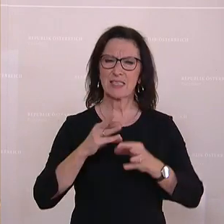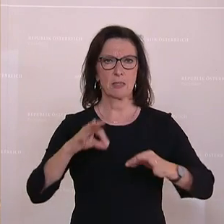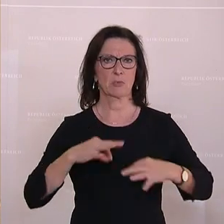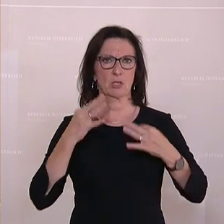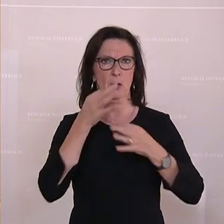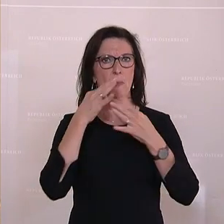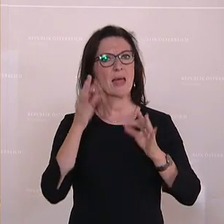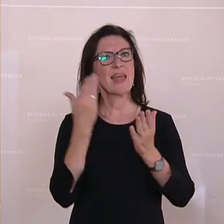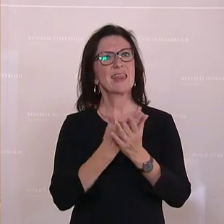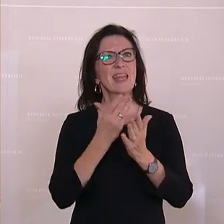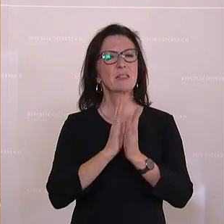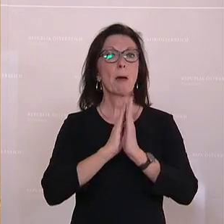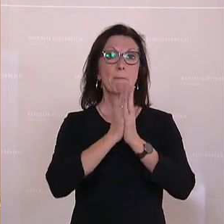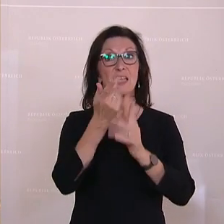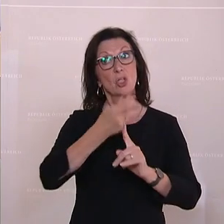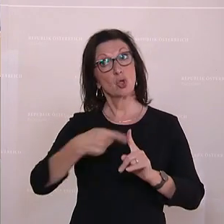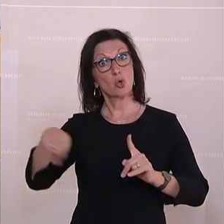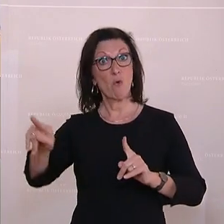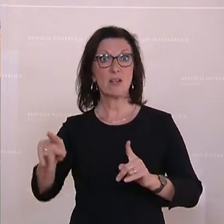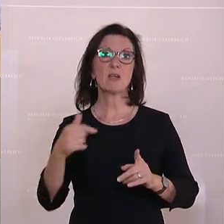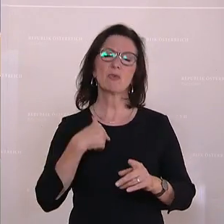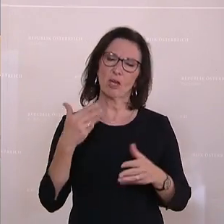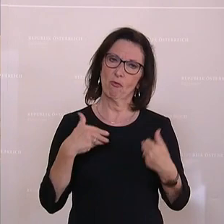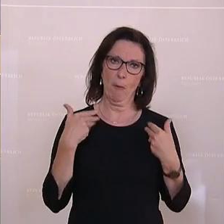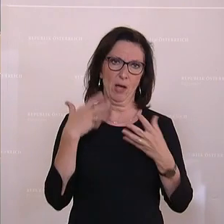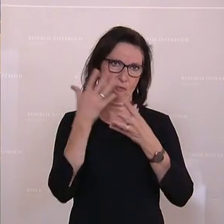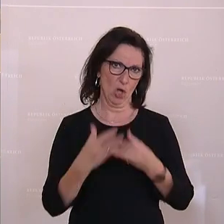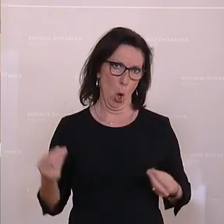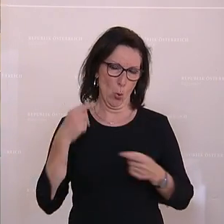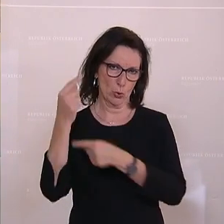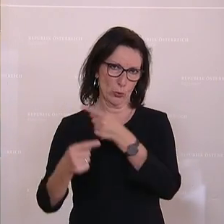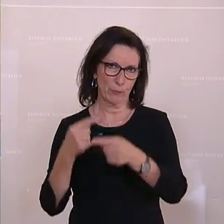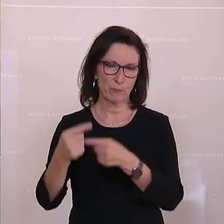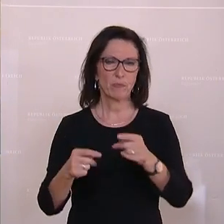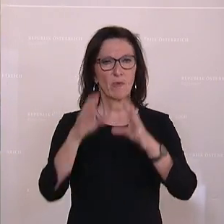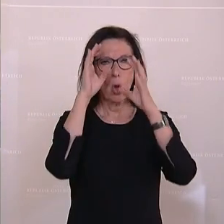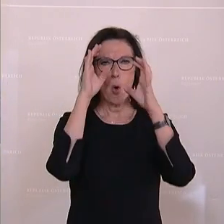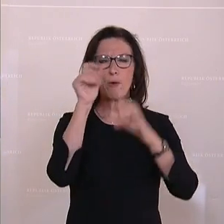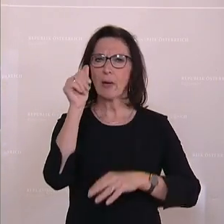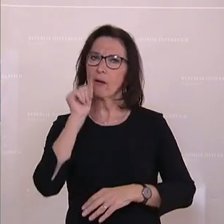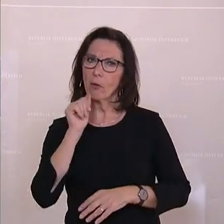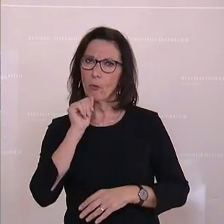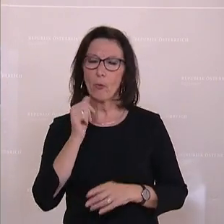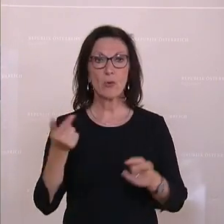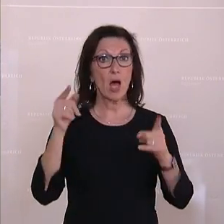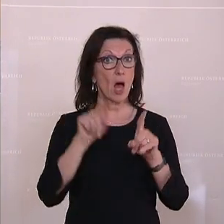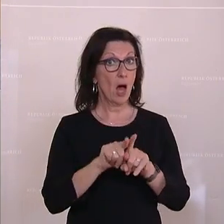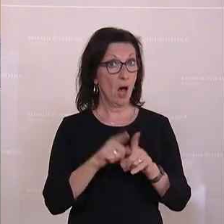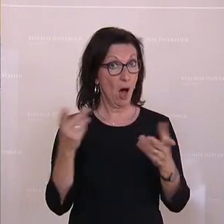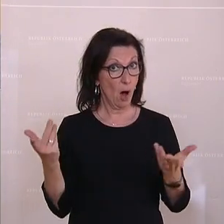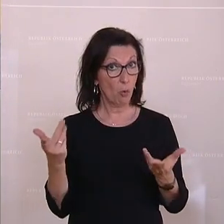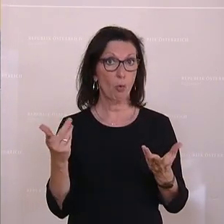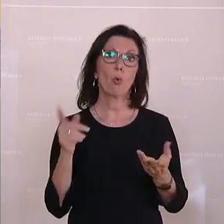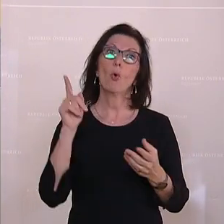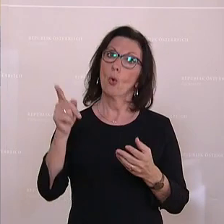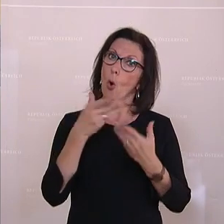Zuweisung dieser Petition und freue mich auf den Lösungsprozess. Nachdem ÖVP und Grüne auch für eine Reform offenbar